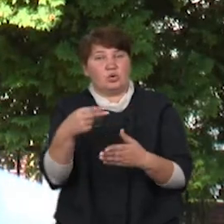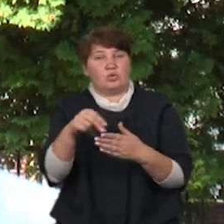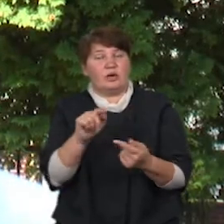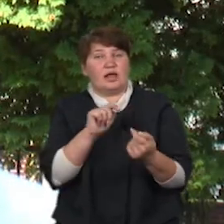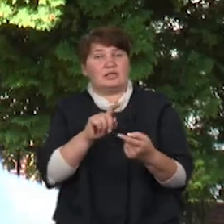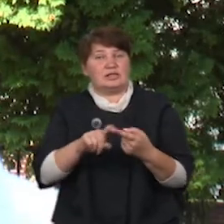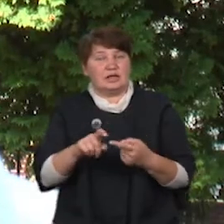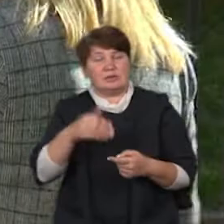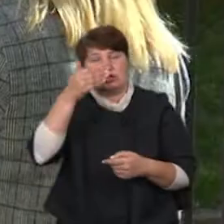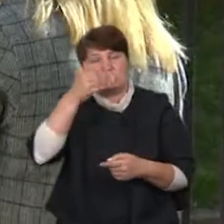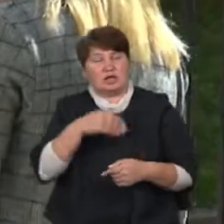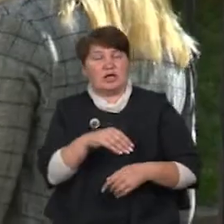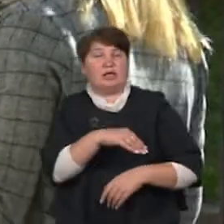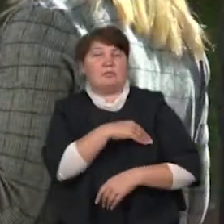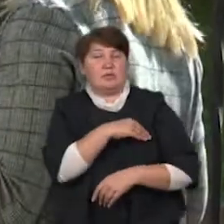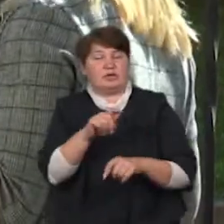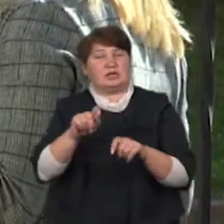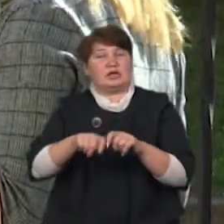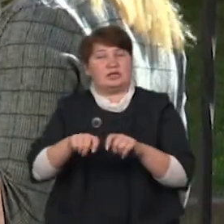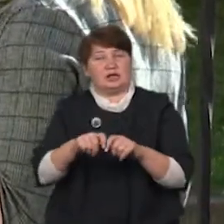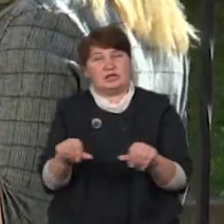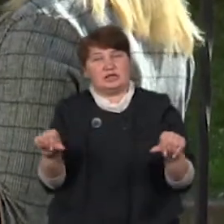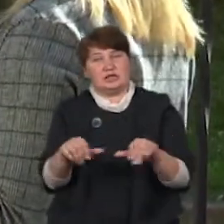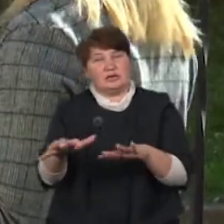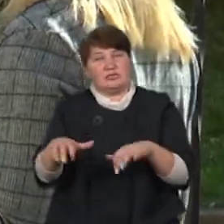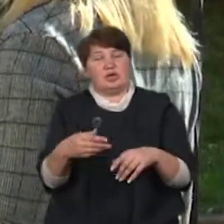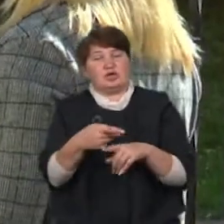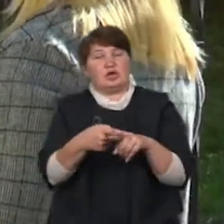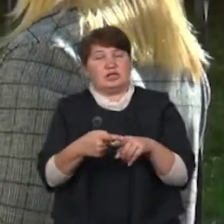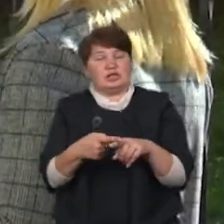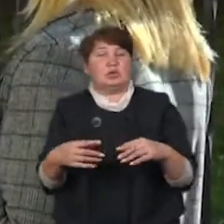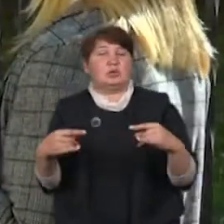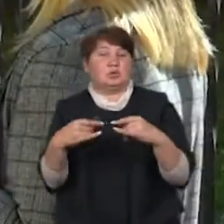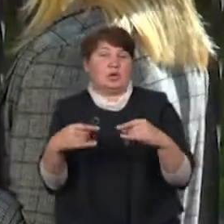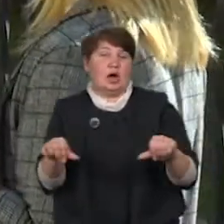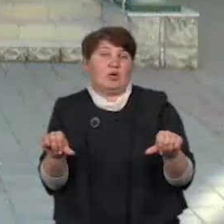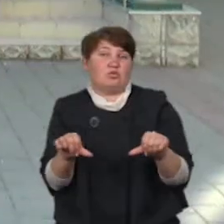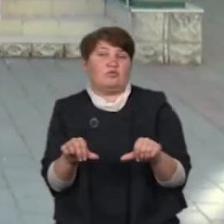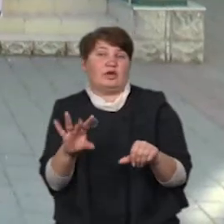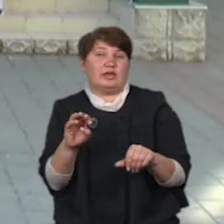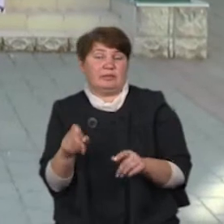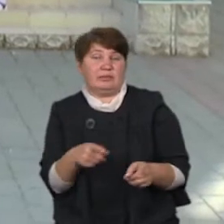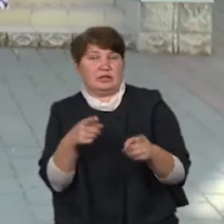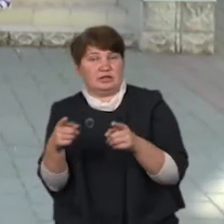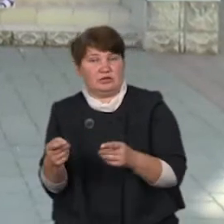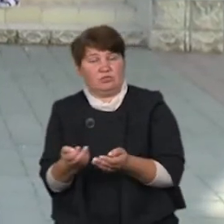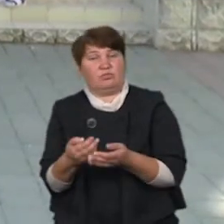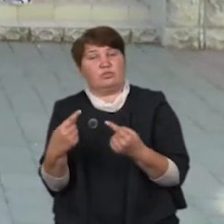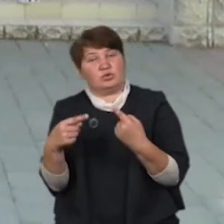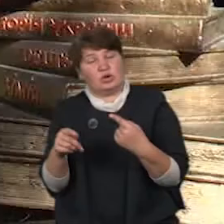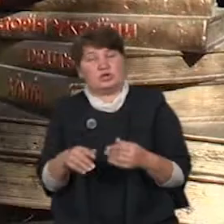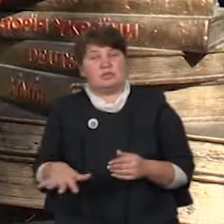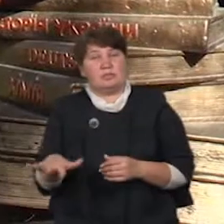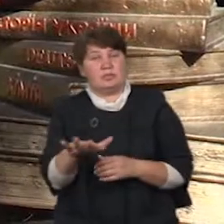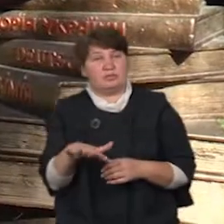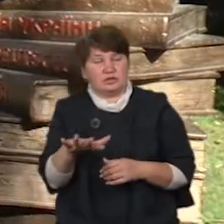вчителів та термометри для скринінгу. З'їдальні забрали частину столів, а буфет перенесли у просторіше приміщення. Серйозних змін у розклад